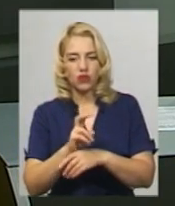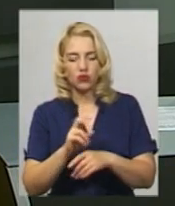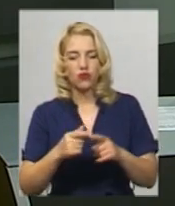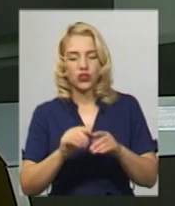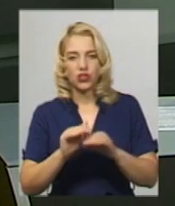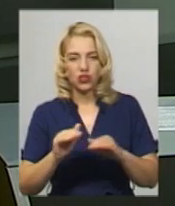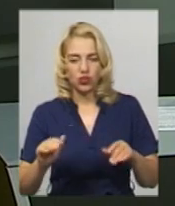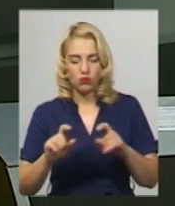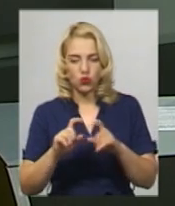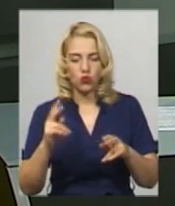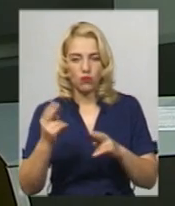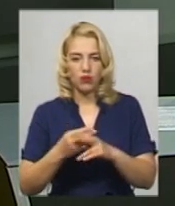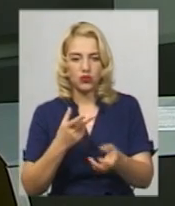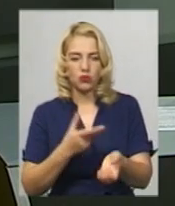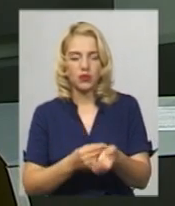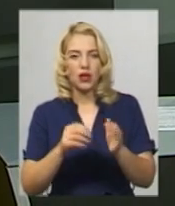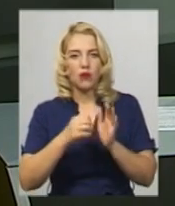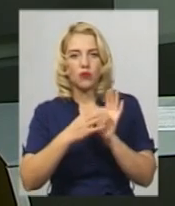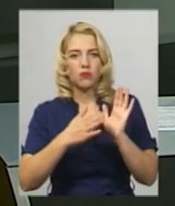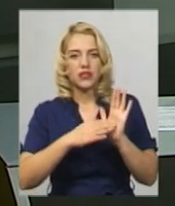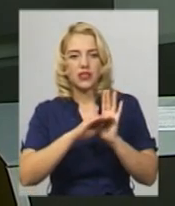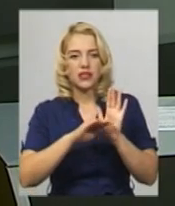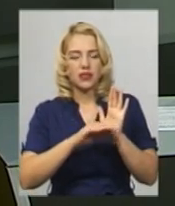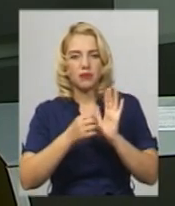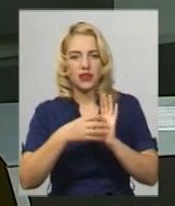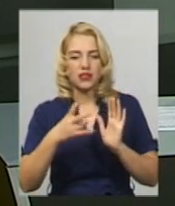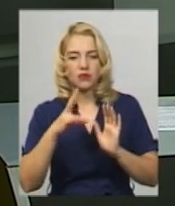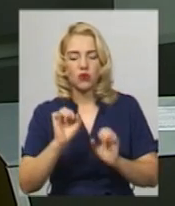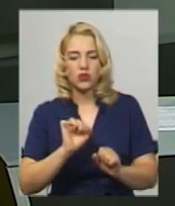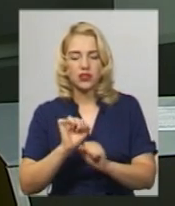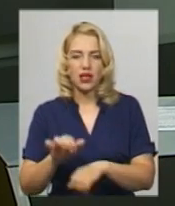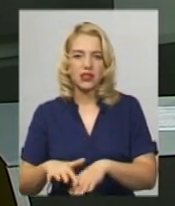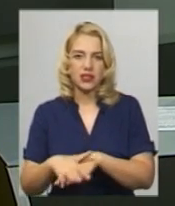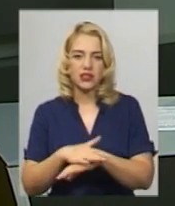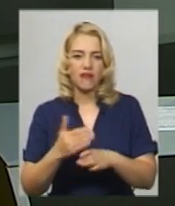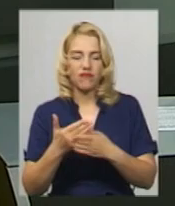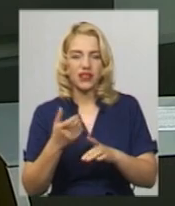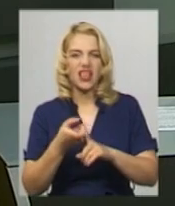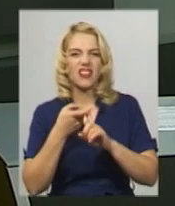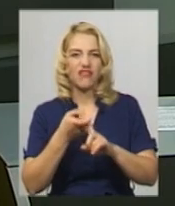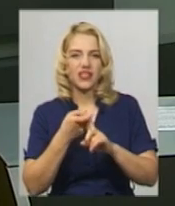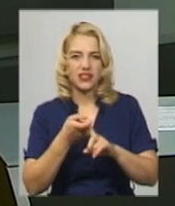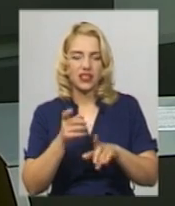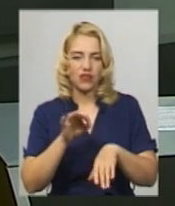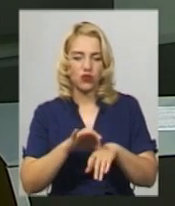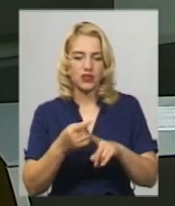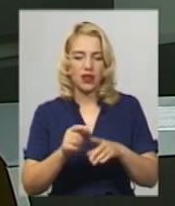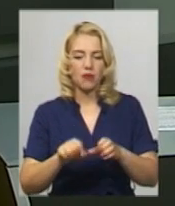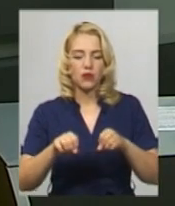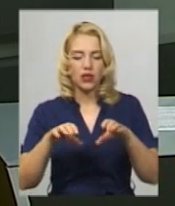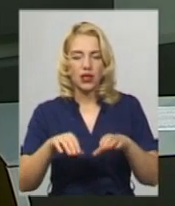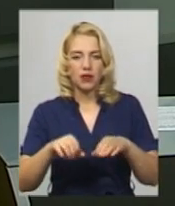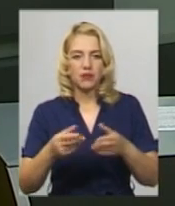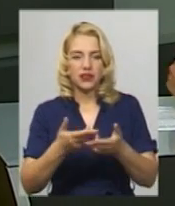без щеплень прописана в статті 15 закону України про захист населення від інфекційних хвороб. Це підтвердив своєю постановою і